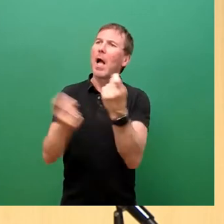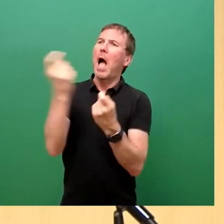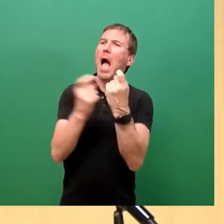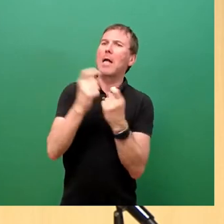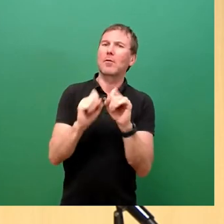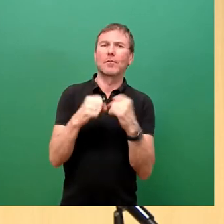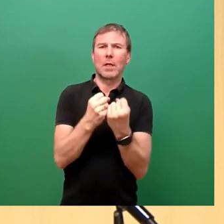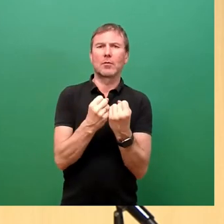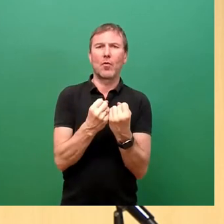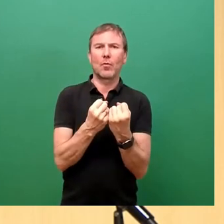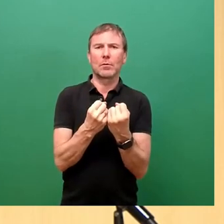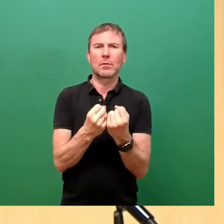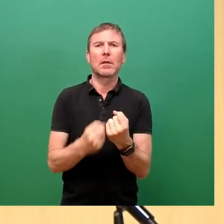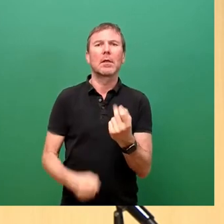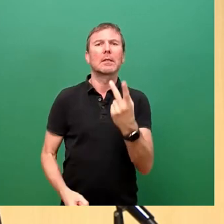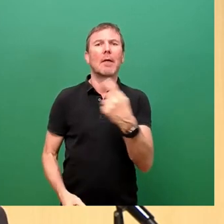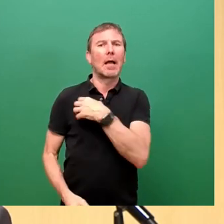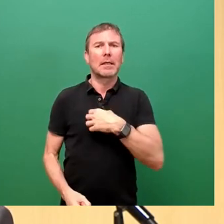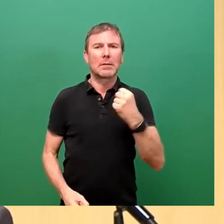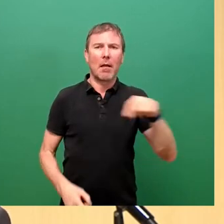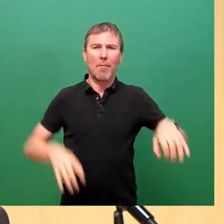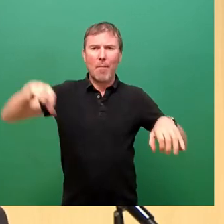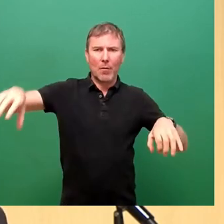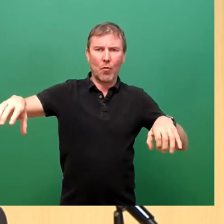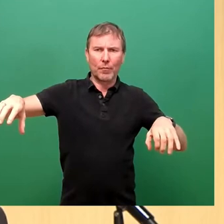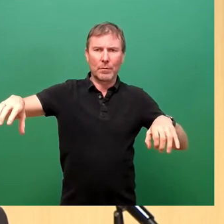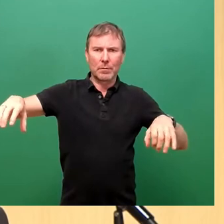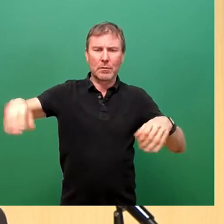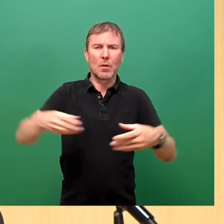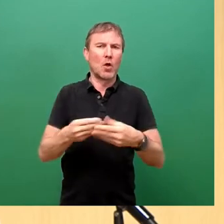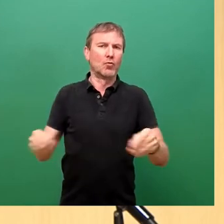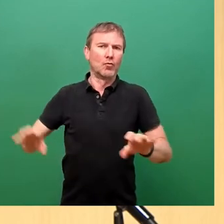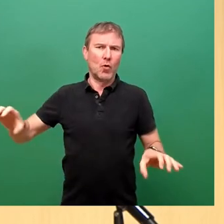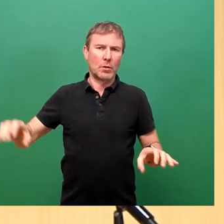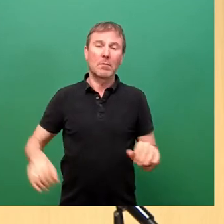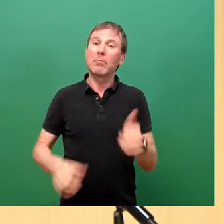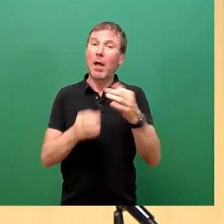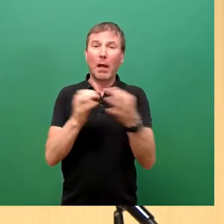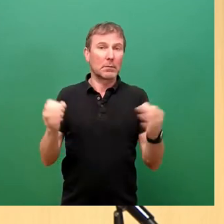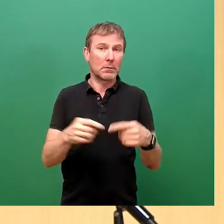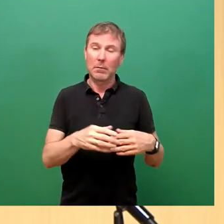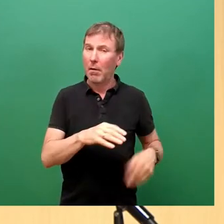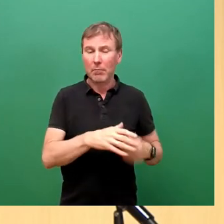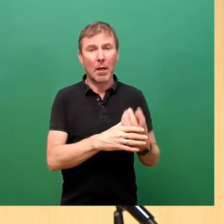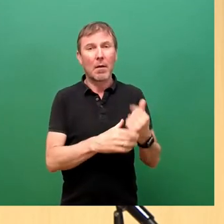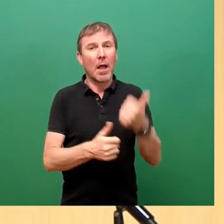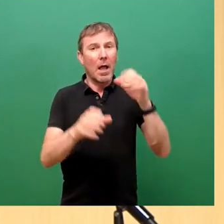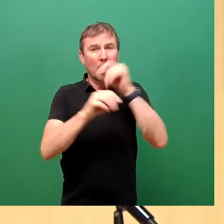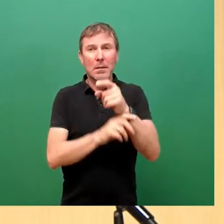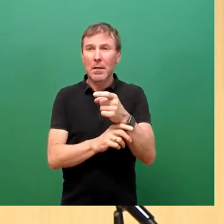mittlerweile zwei Dresdner Bahnhöfen zu beherrschen. Sie sind seit dem ersten Tag und vor allem der ersten Nacht im Einsatz.